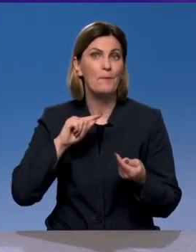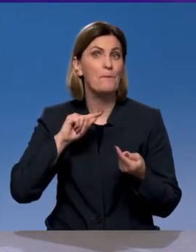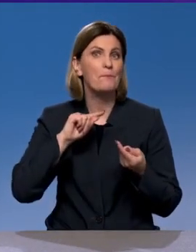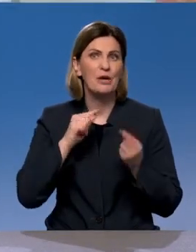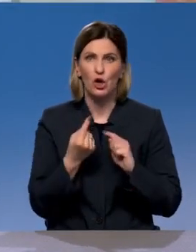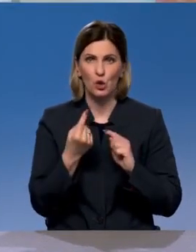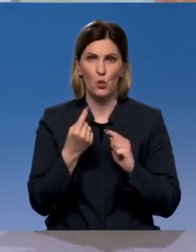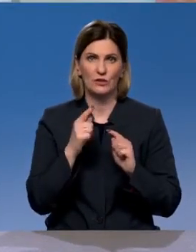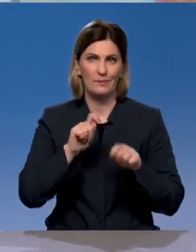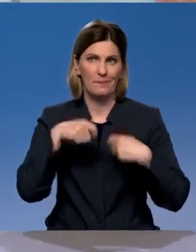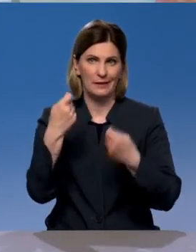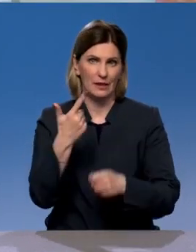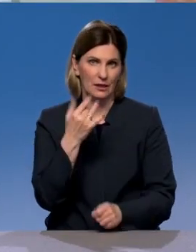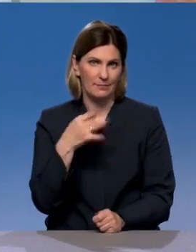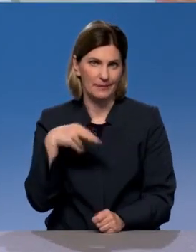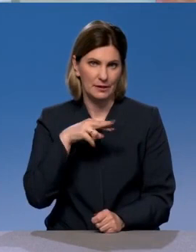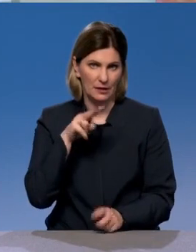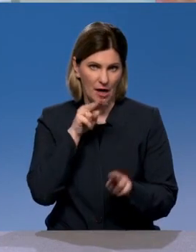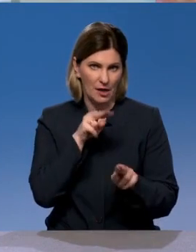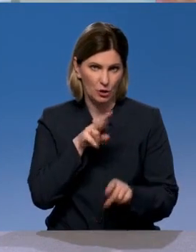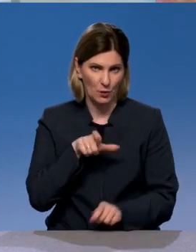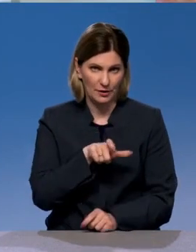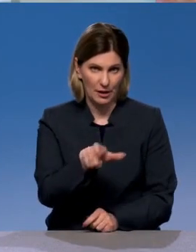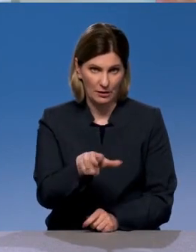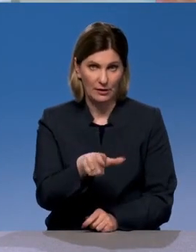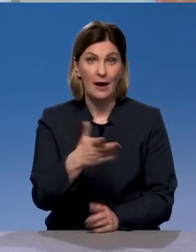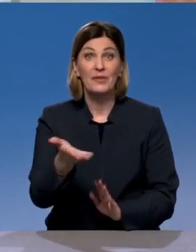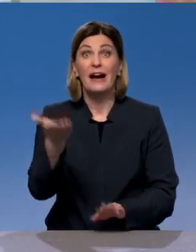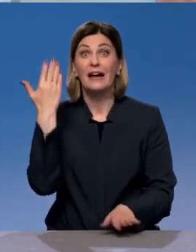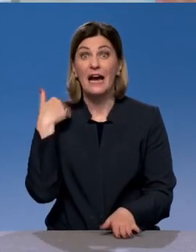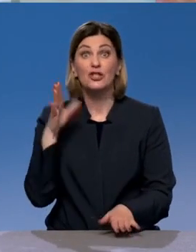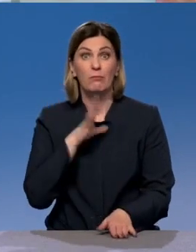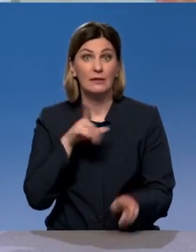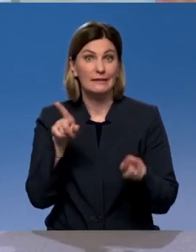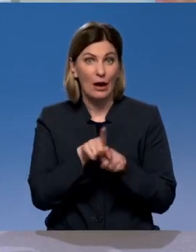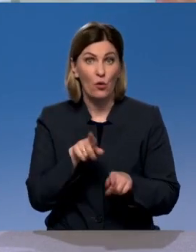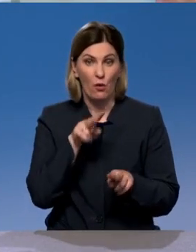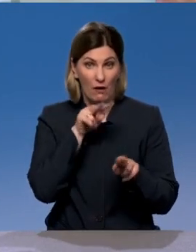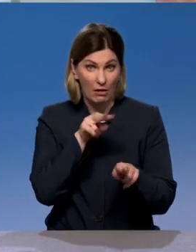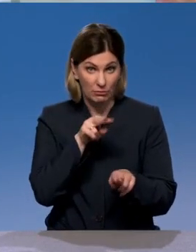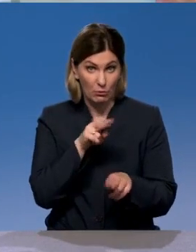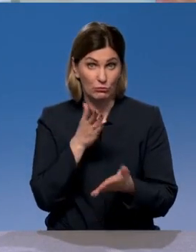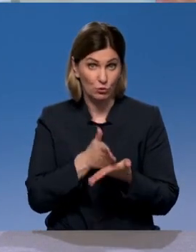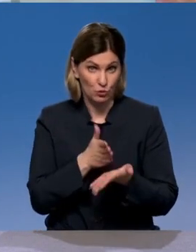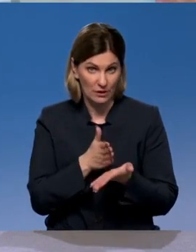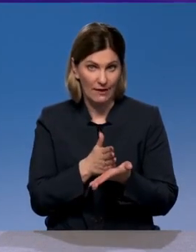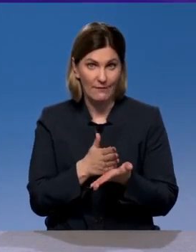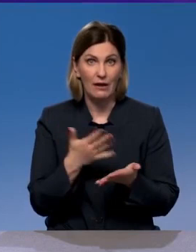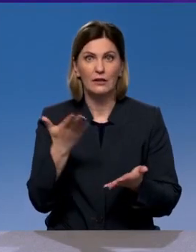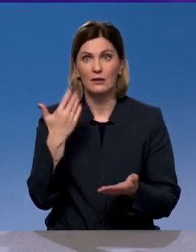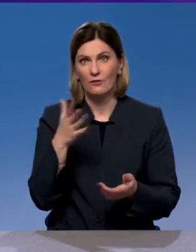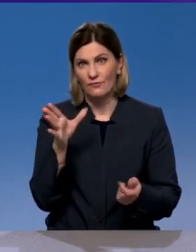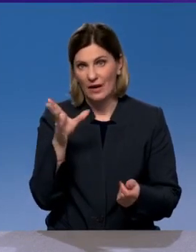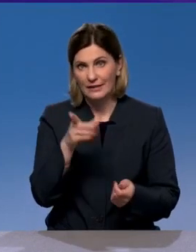Интересно узнать вашу точку зрения. Ведь долго такой контроль существовал, казался многим логичным. Потом, насколько я понимаю, там были